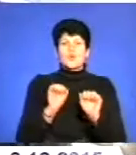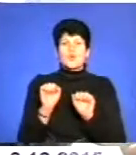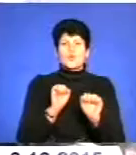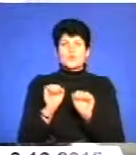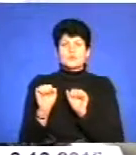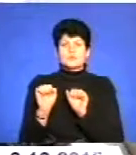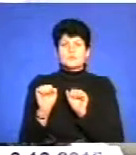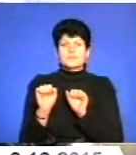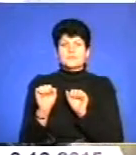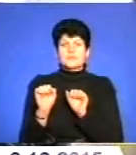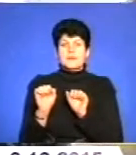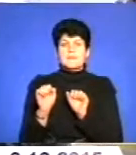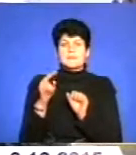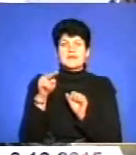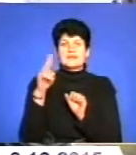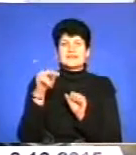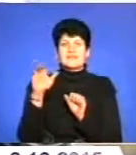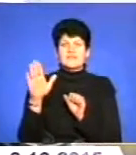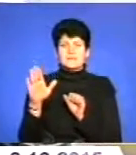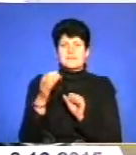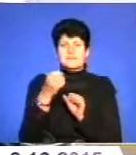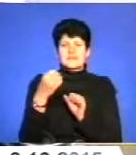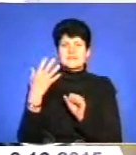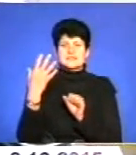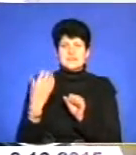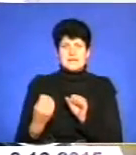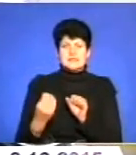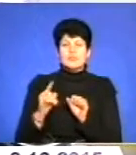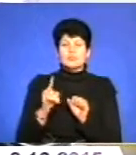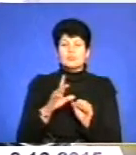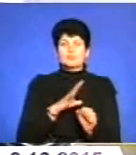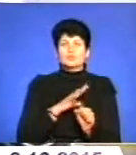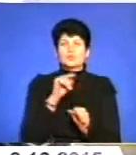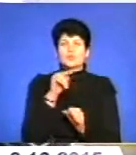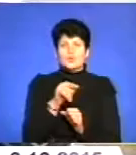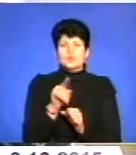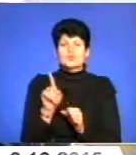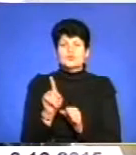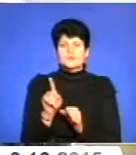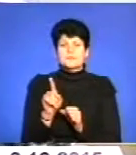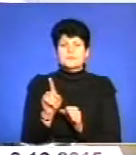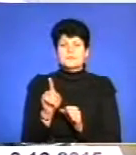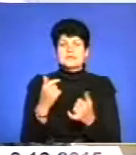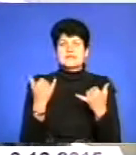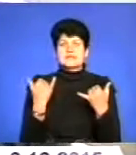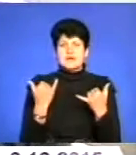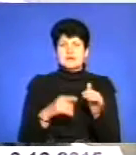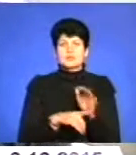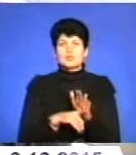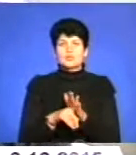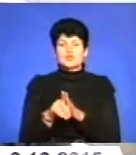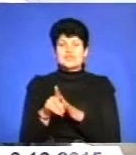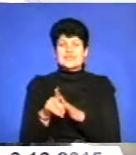адміністрування ПДВ, це 15-денне, що привело до того, що зараз почнеться